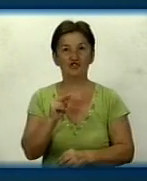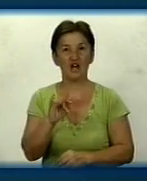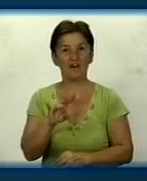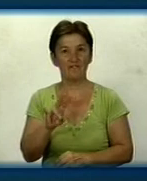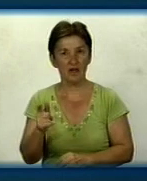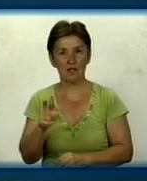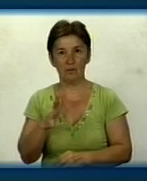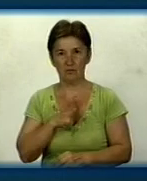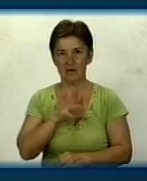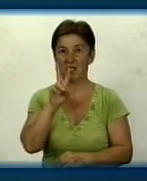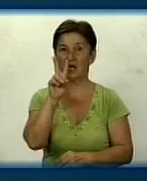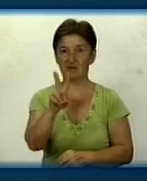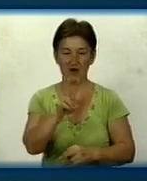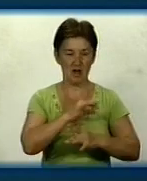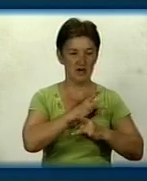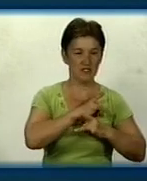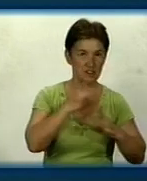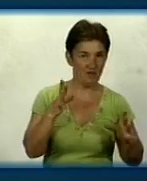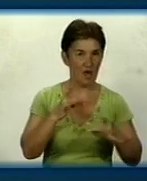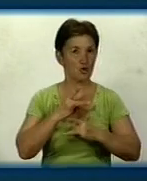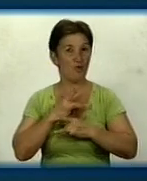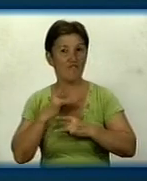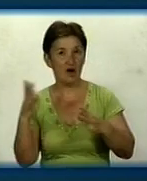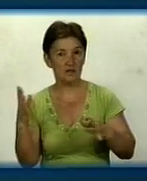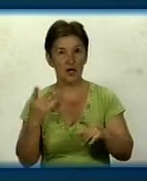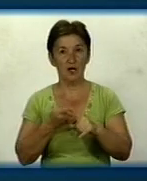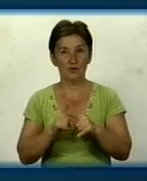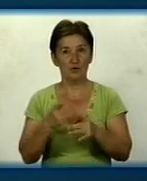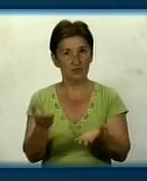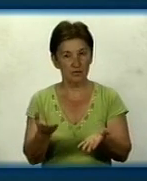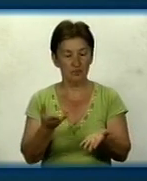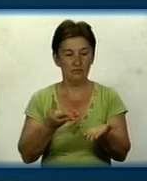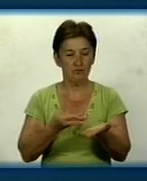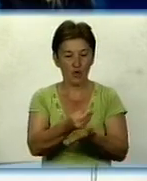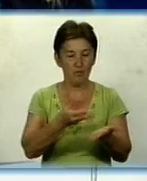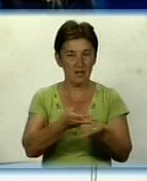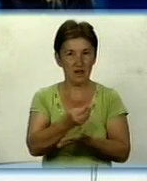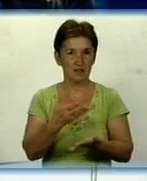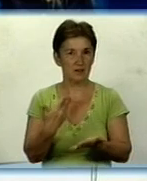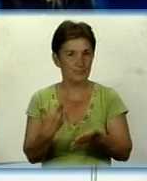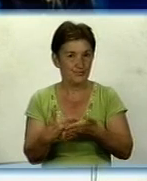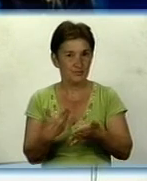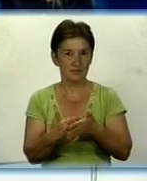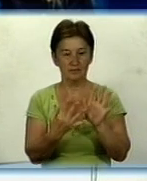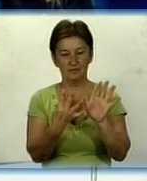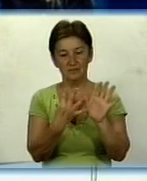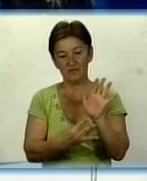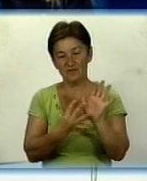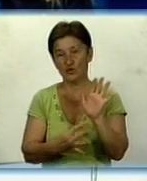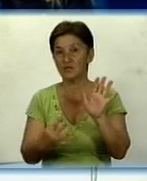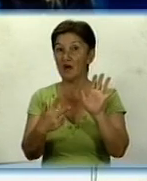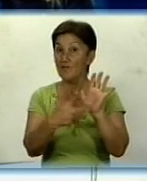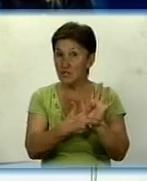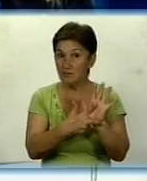два періоди святкування. Тому проплата у нас була десь близько 98%